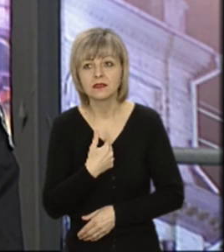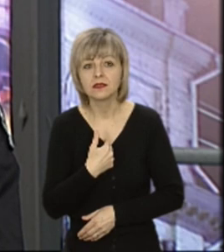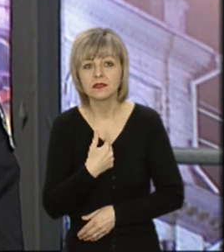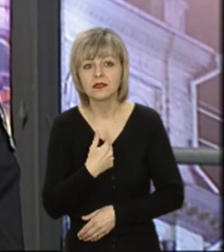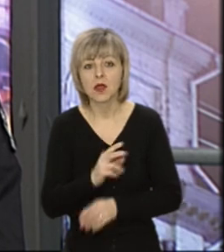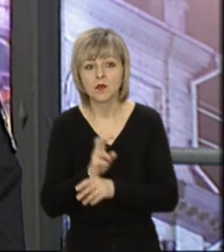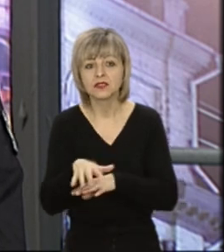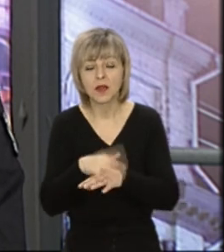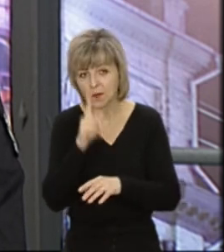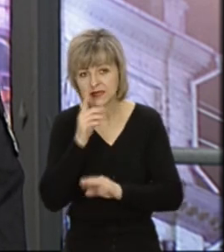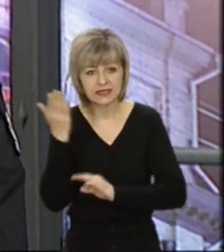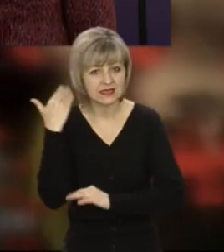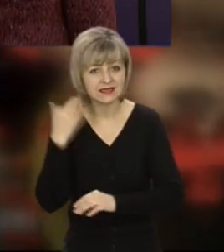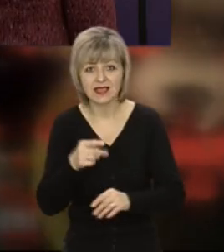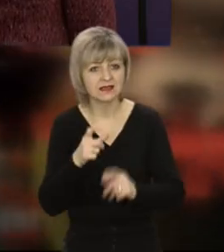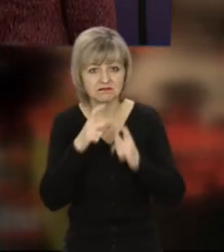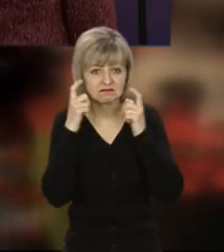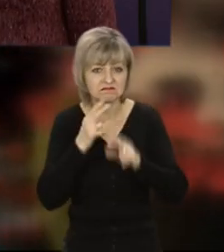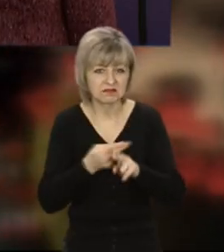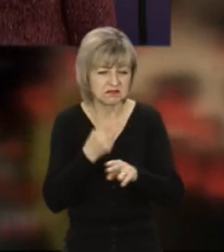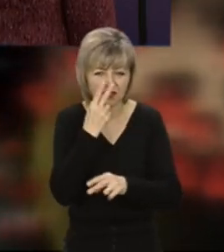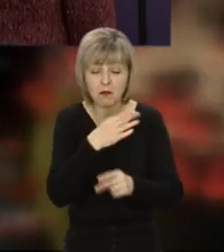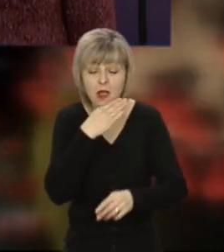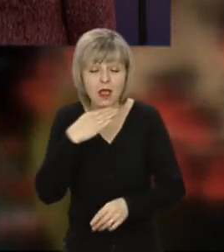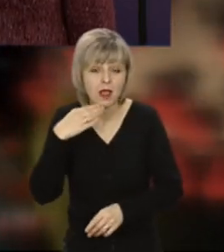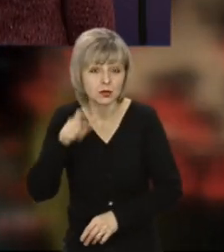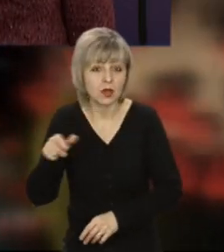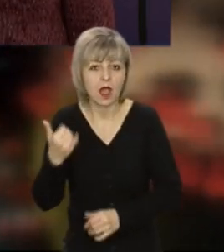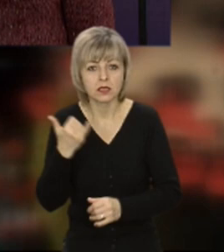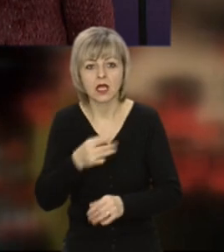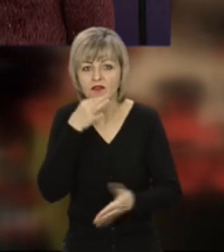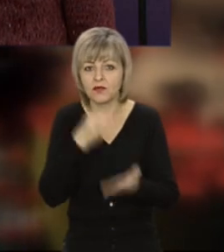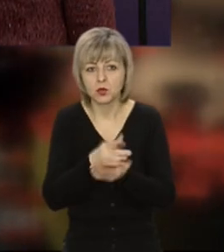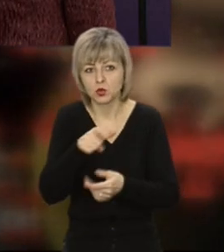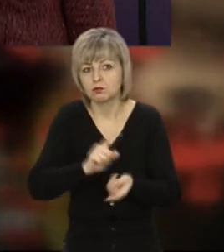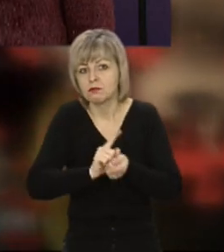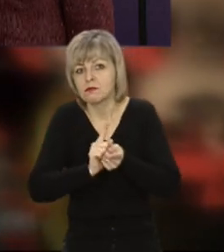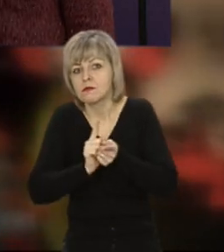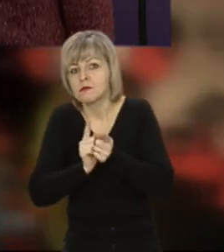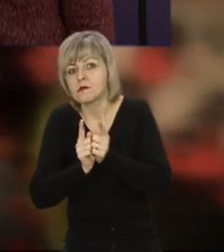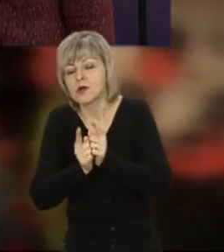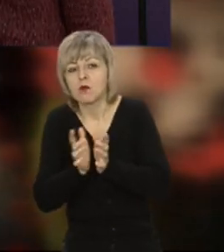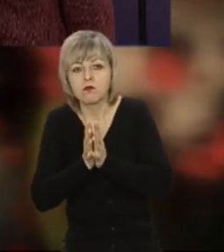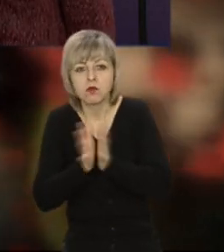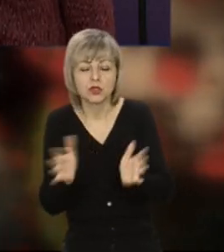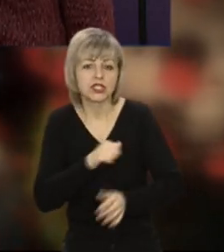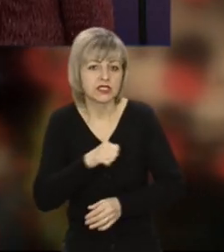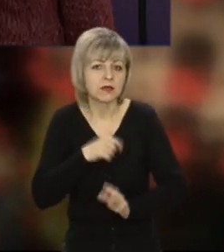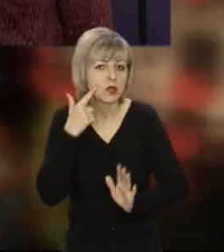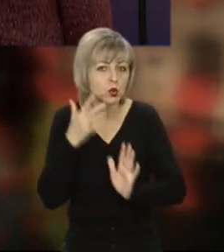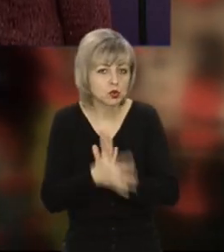навіть не ходили по ринку, бо вже так було. Зараз всі розуміють, зараз відповідальність стає більша, і люди вже десь самі реально